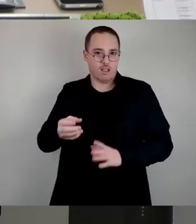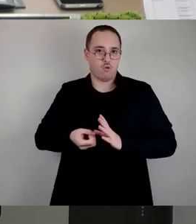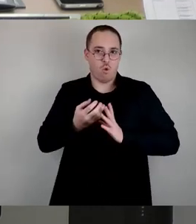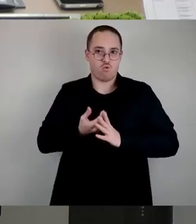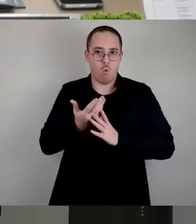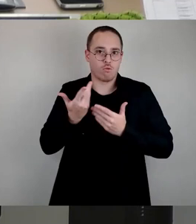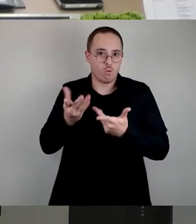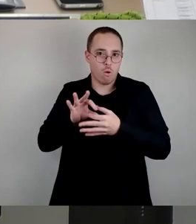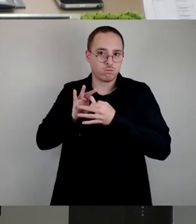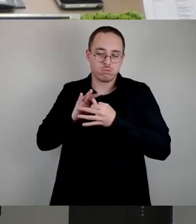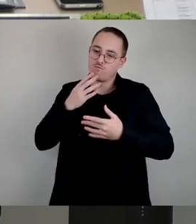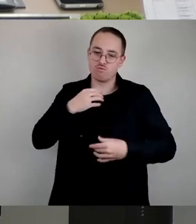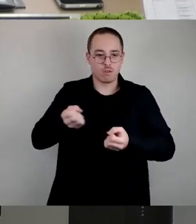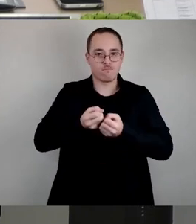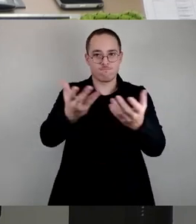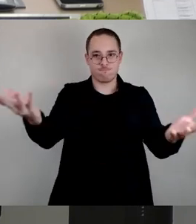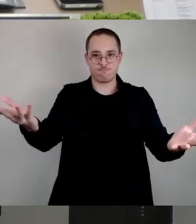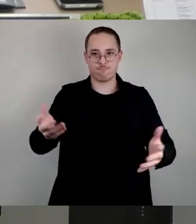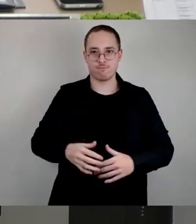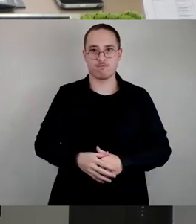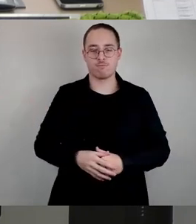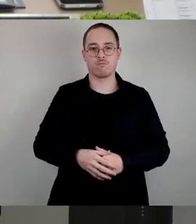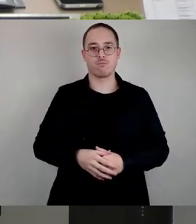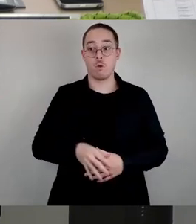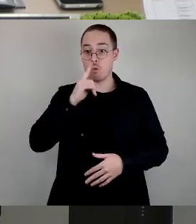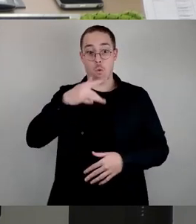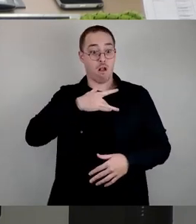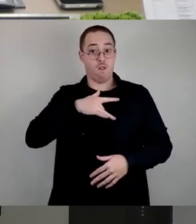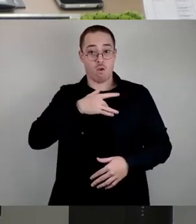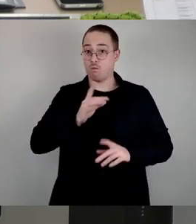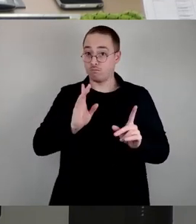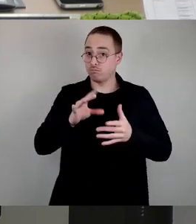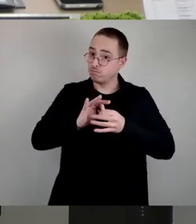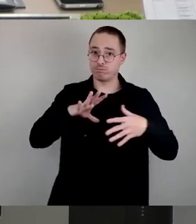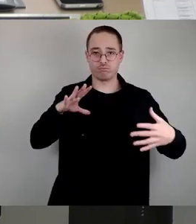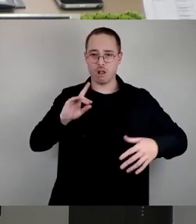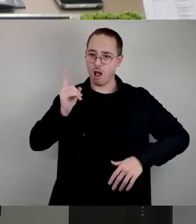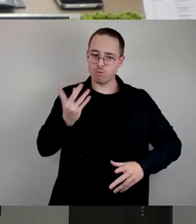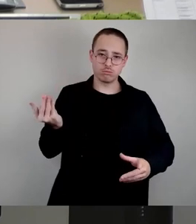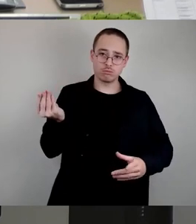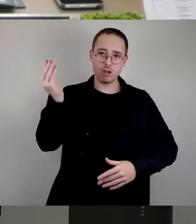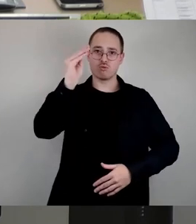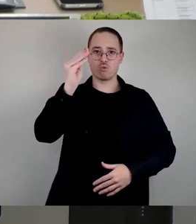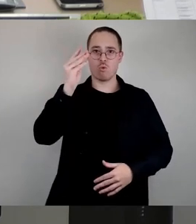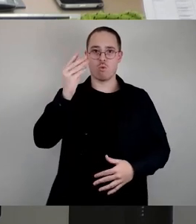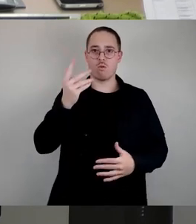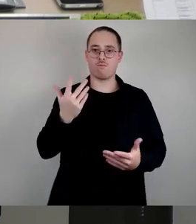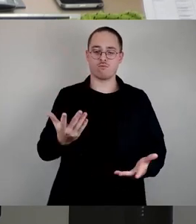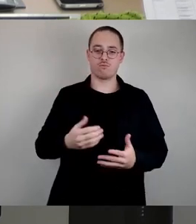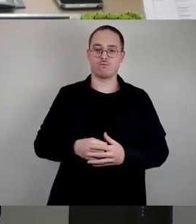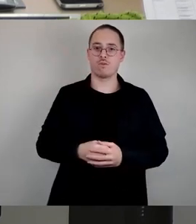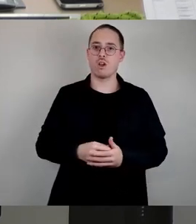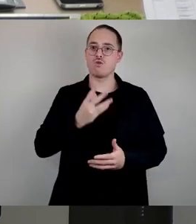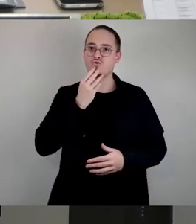Eine jüdische Gemeinde ist nicht nur ein Ort der Religion, sondern auch ein Ort für jüdische Küche, für